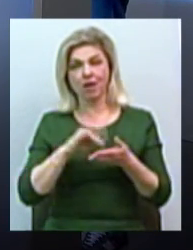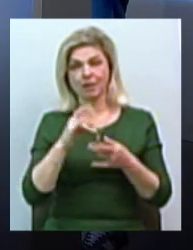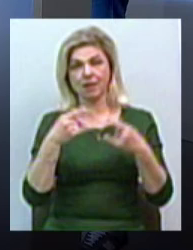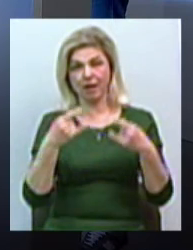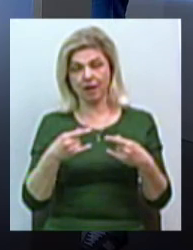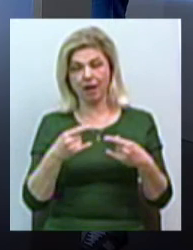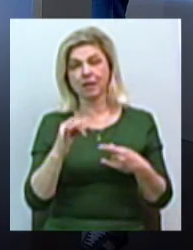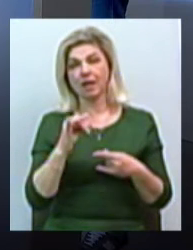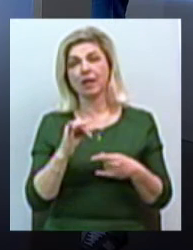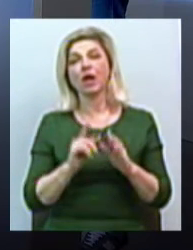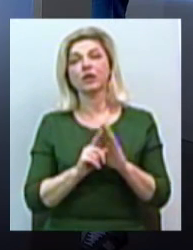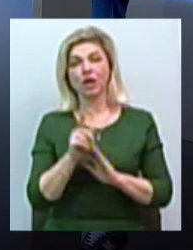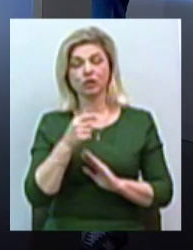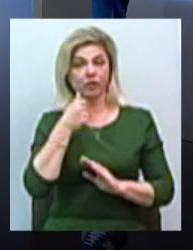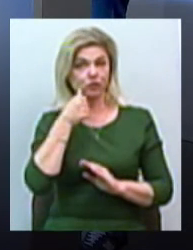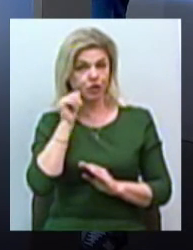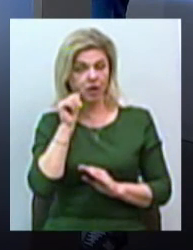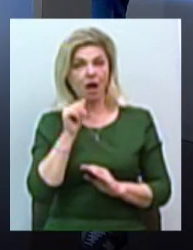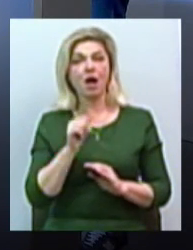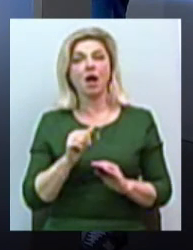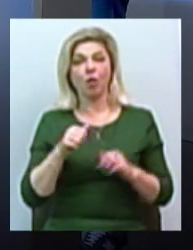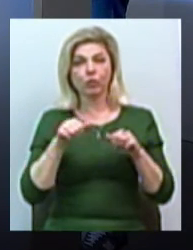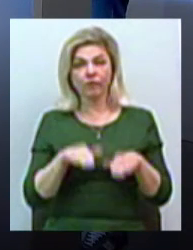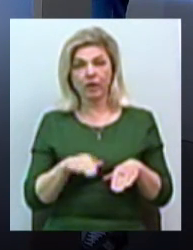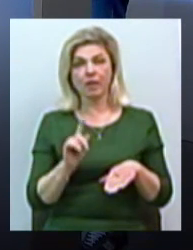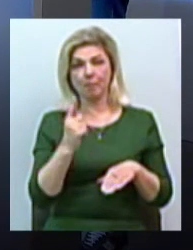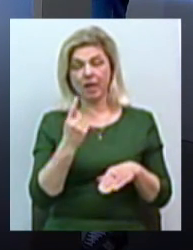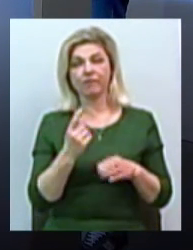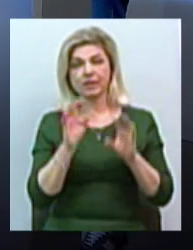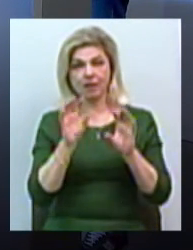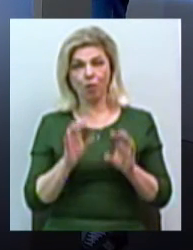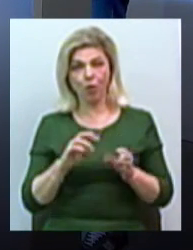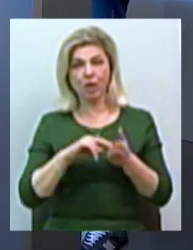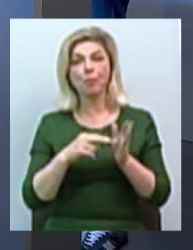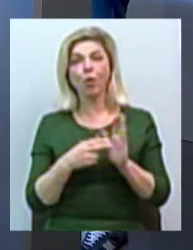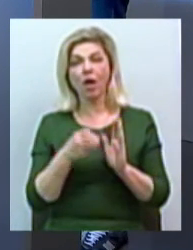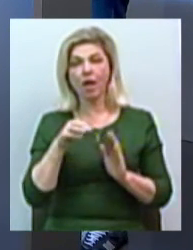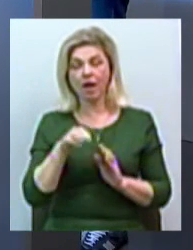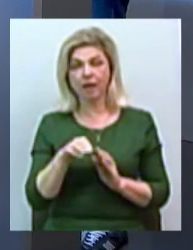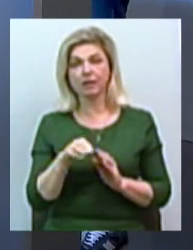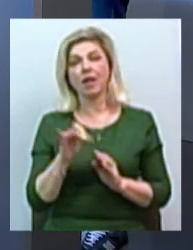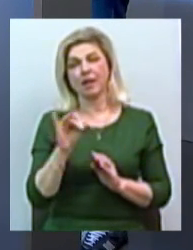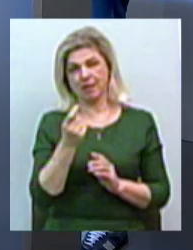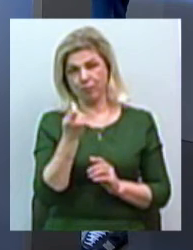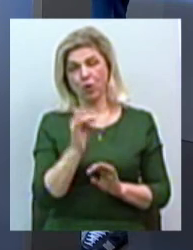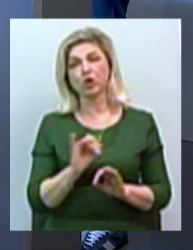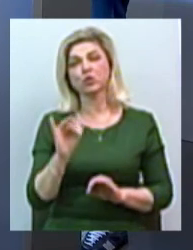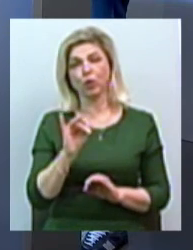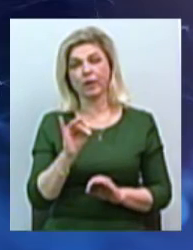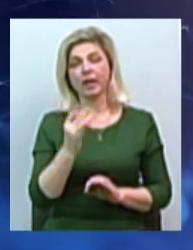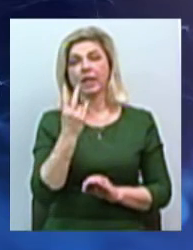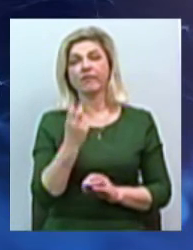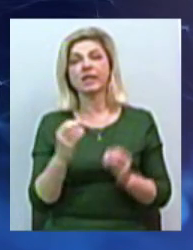Ну і перш ніж перейти до прийнятого вчора в першому читанні законопроєкту, пропоную невеликий екскурс у недавню історію. 210